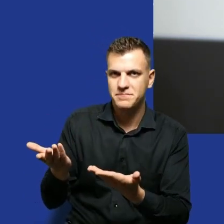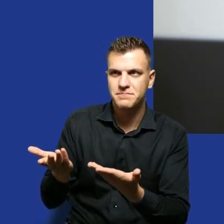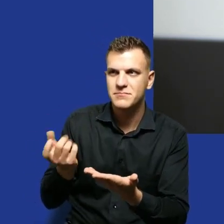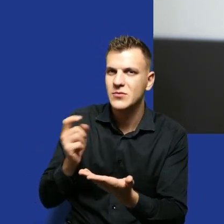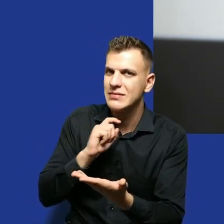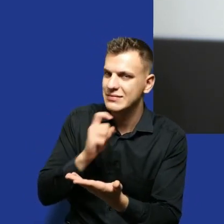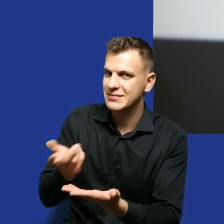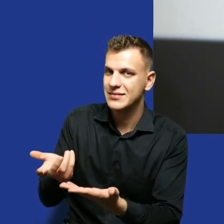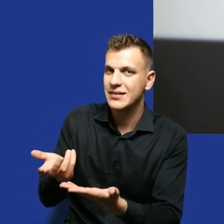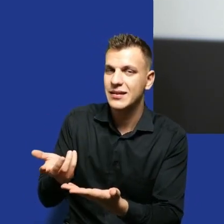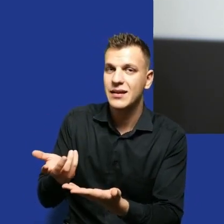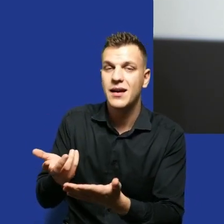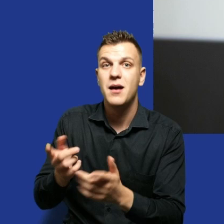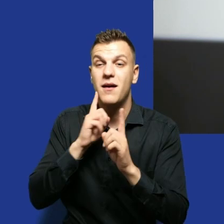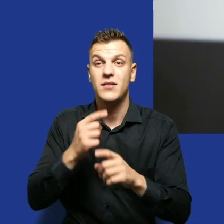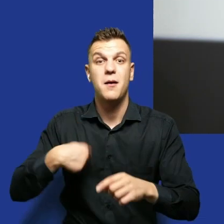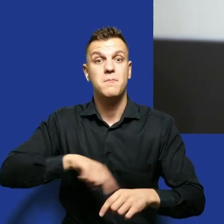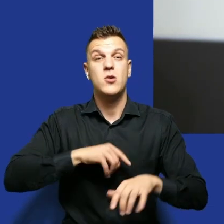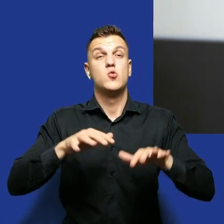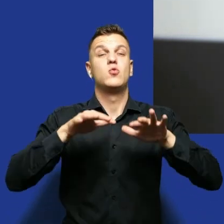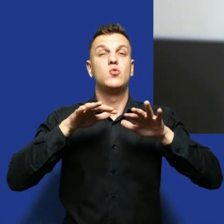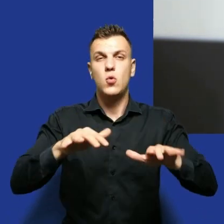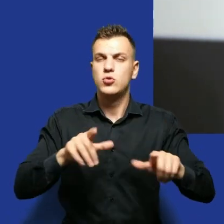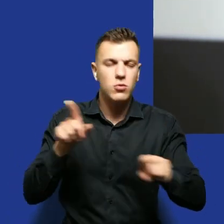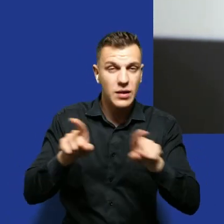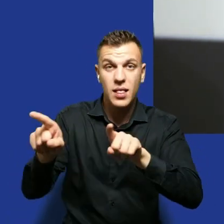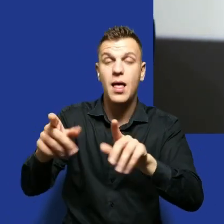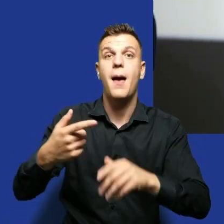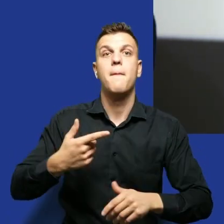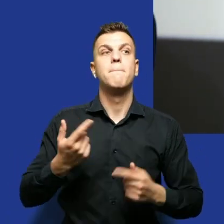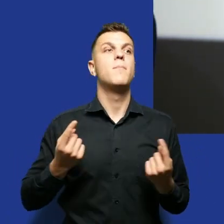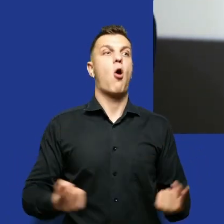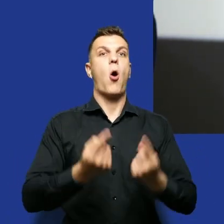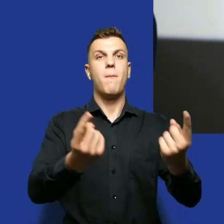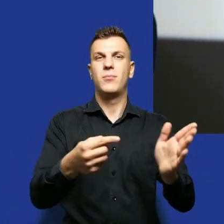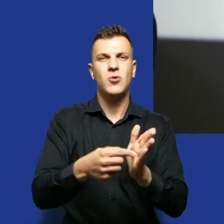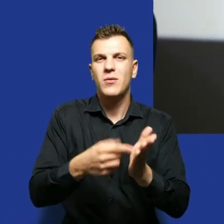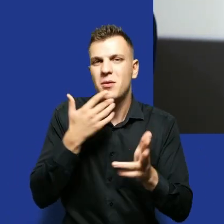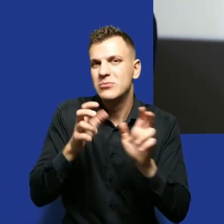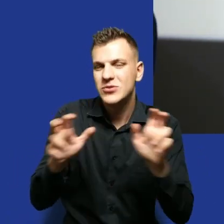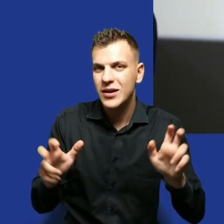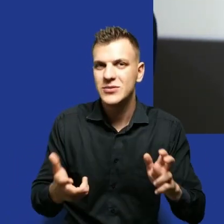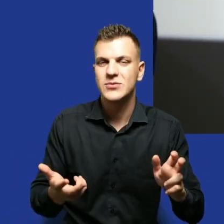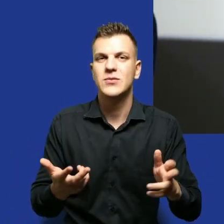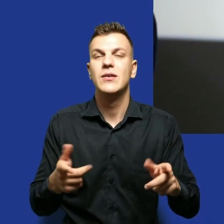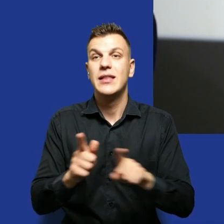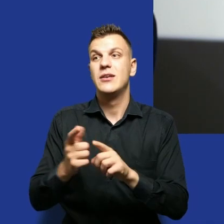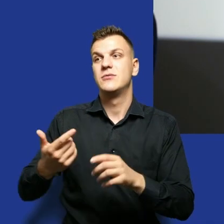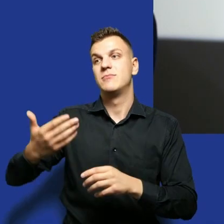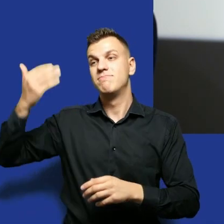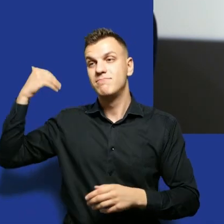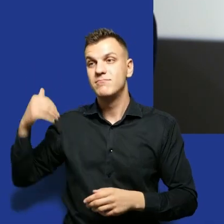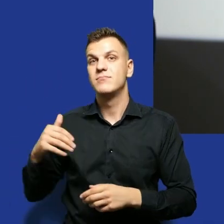dzieje, że my właściwie nie mamy czasu na promowanie tego specjalnie i też wcześniej nie było okazji do tego, żeby wprowadzić tam